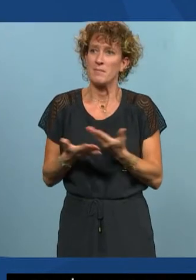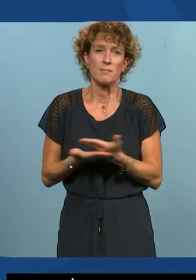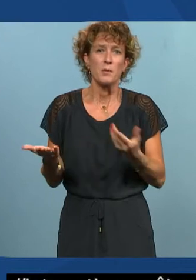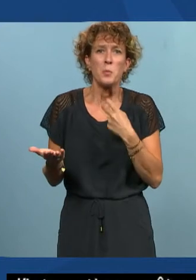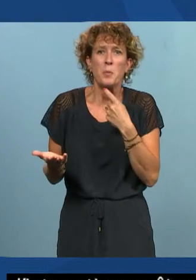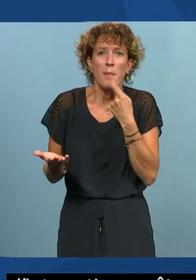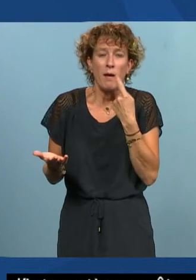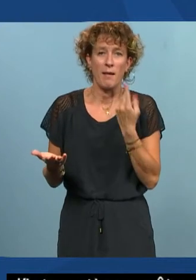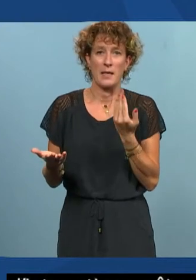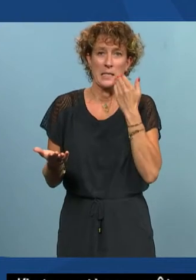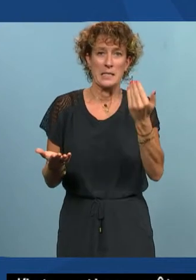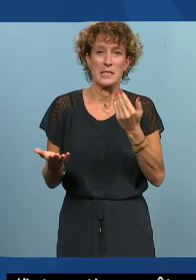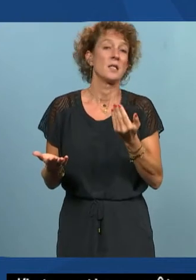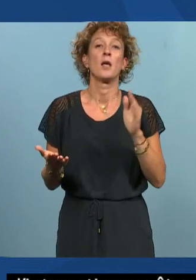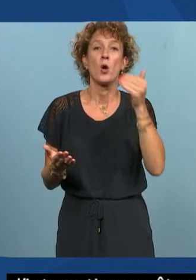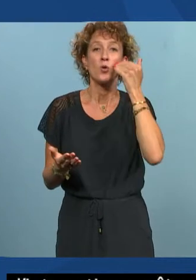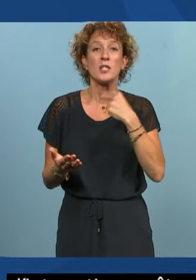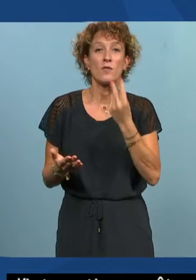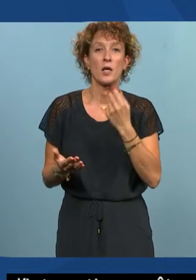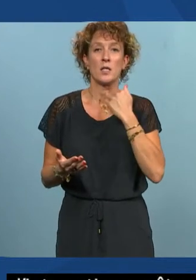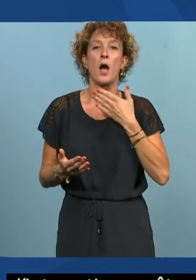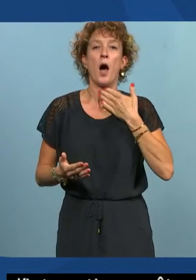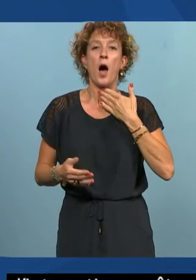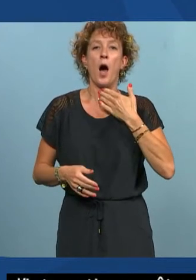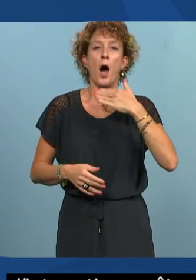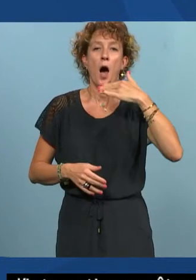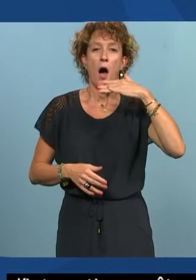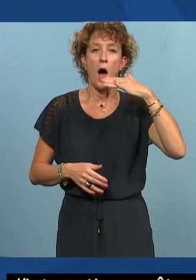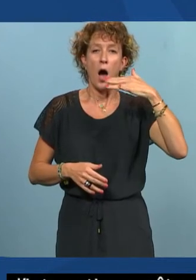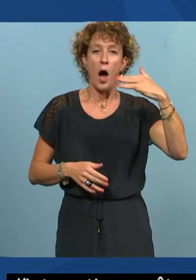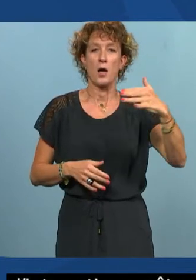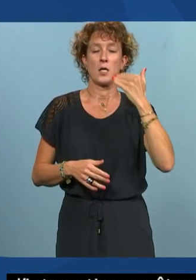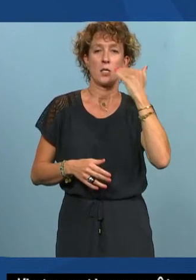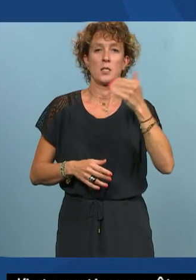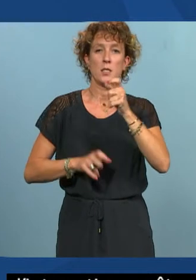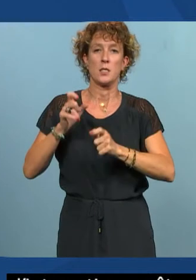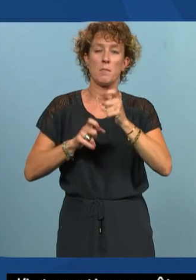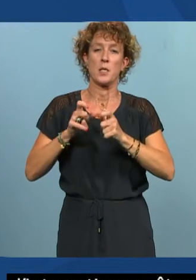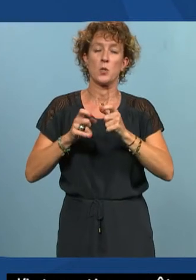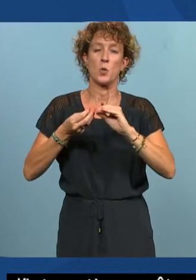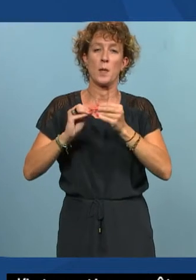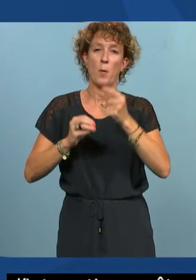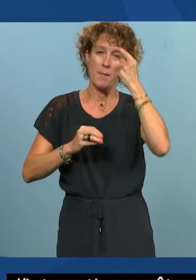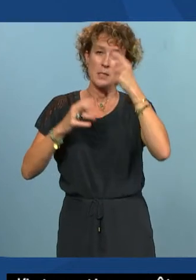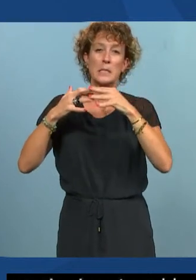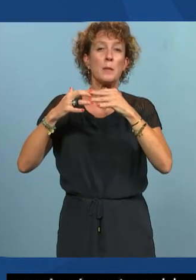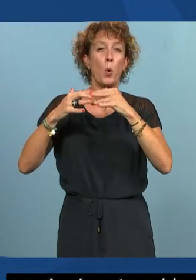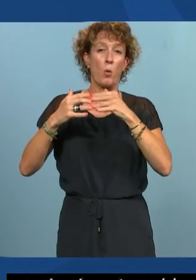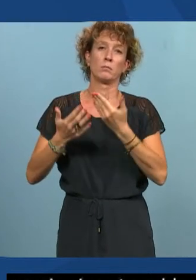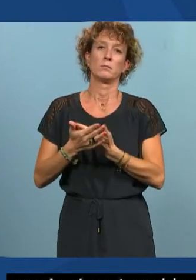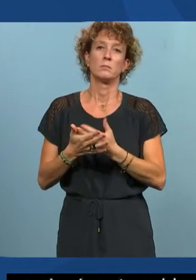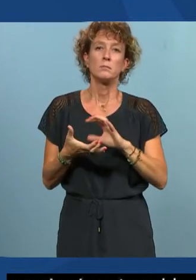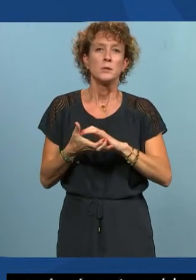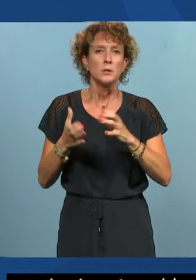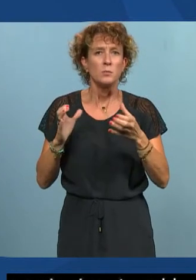vocal, si on a les cordes vocales qui tremblent, je pense à des personnes qui sont infirmateurs cérébrales, par exemple, ça peut être très compliqué. Donc,